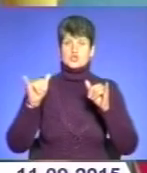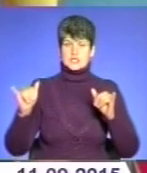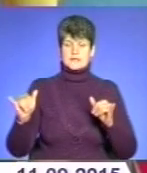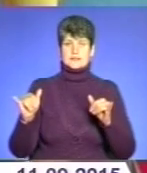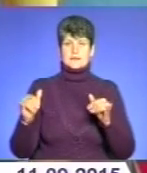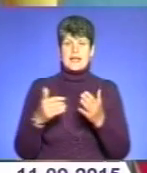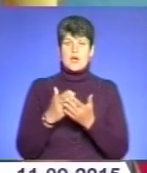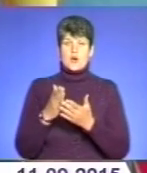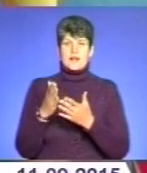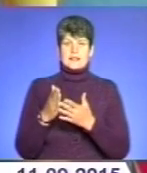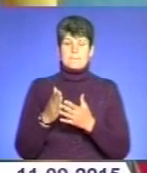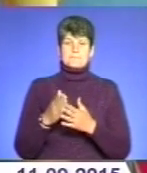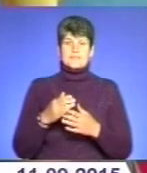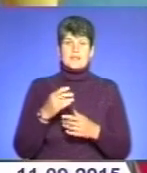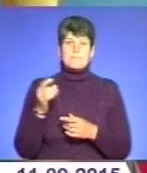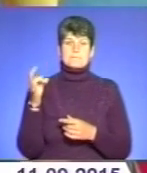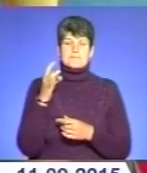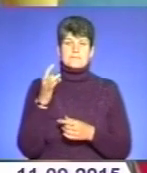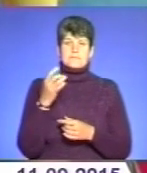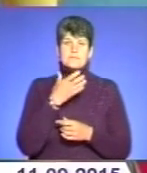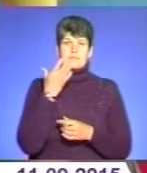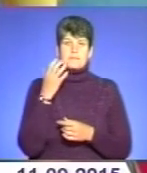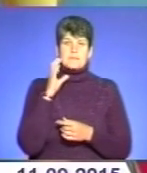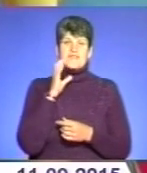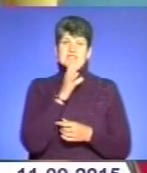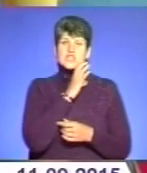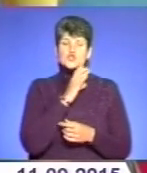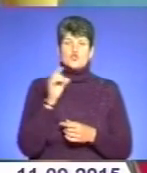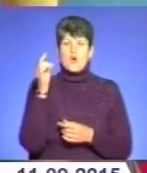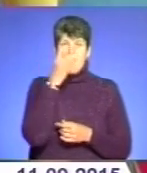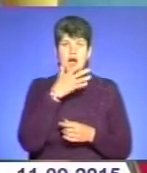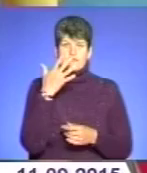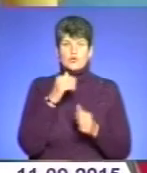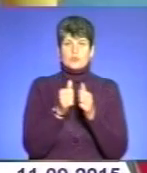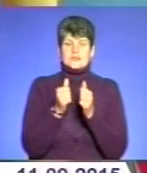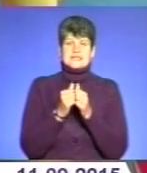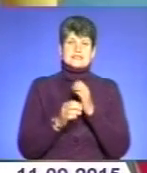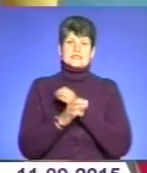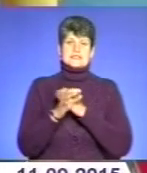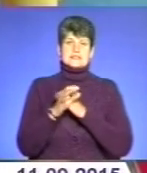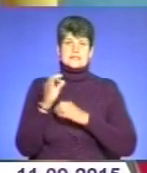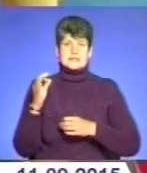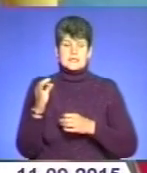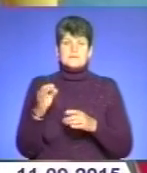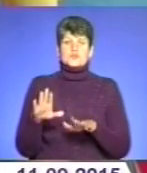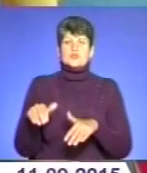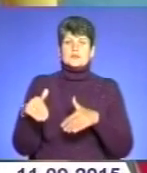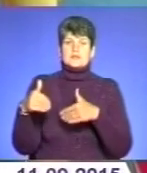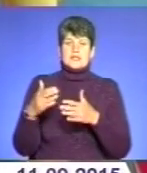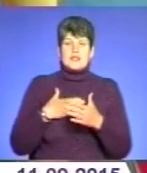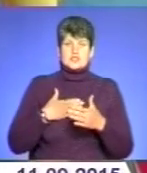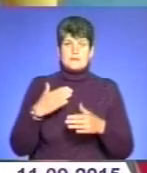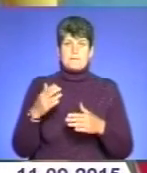на Північну Африку, Близький Схід. Знайшли ринки з Буду, це теж є великим позитивом, що наші підприємства виходять на